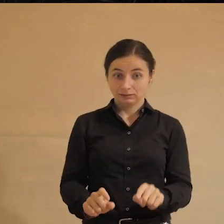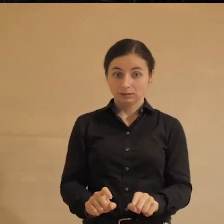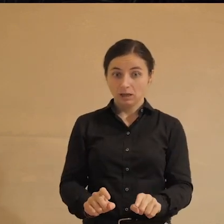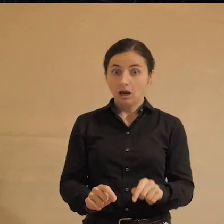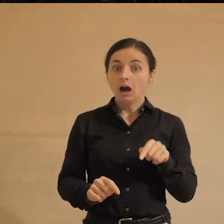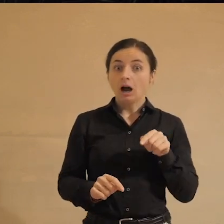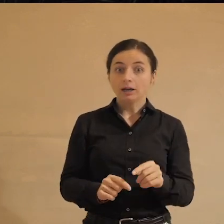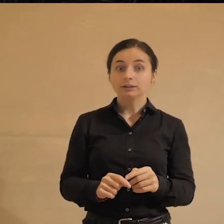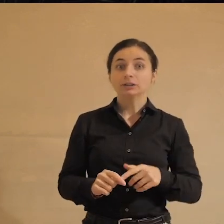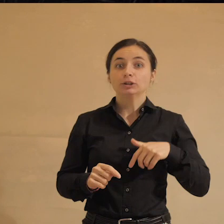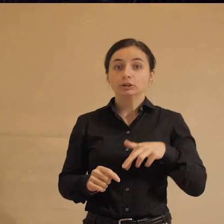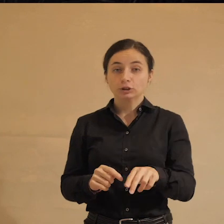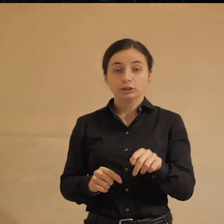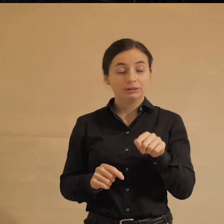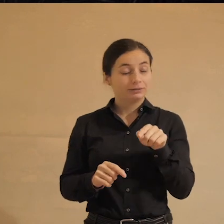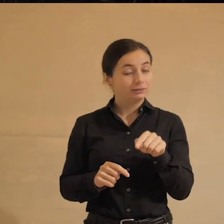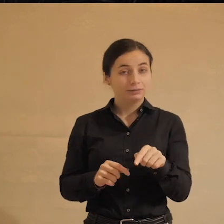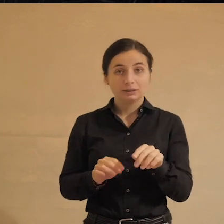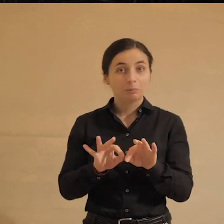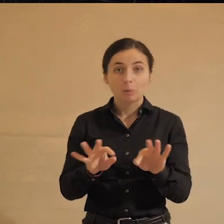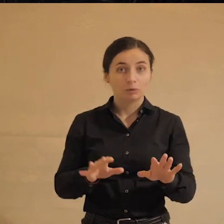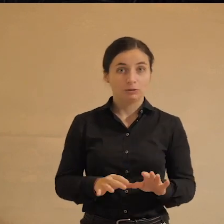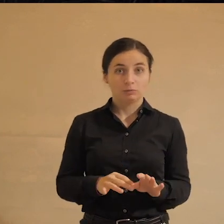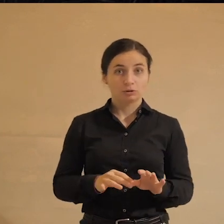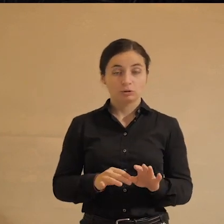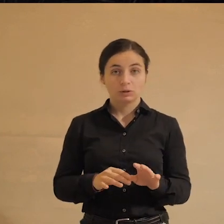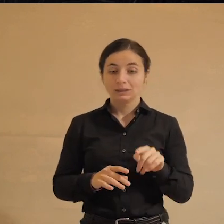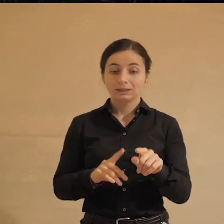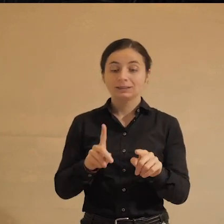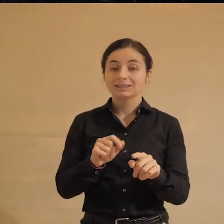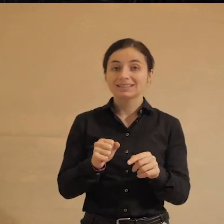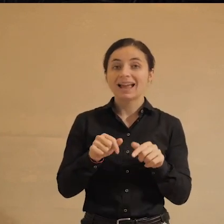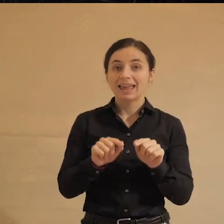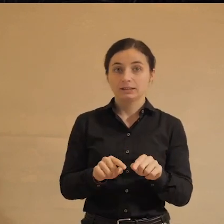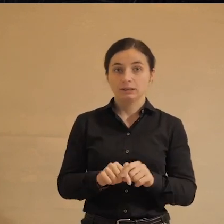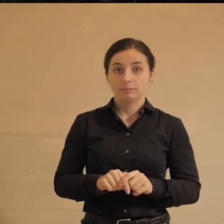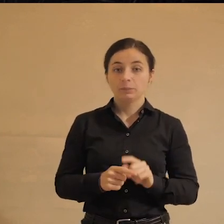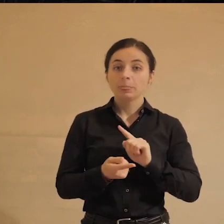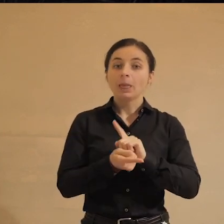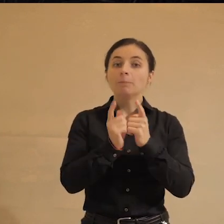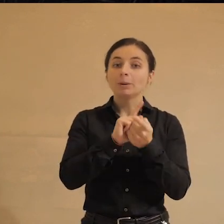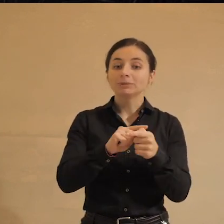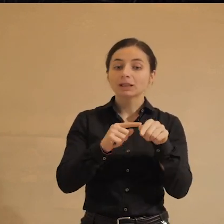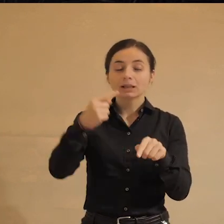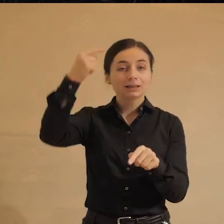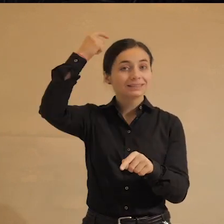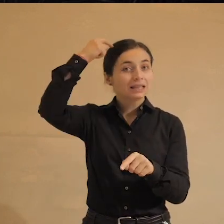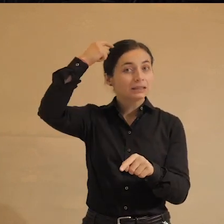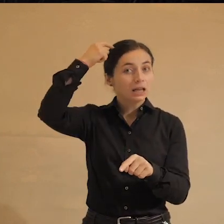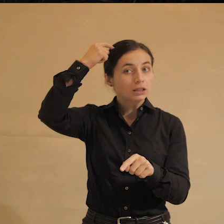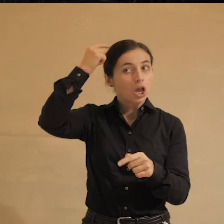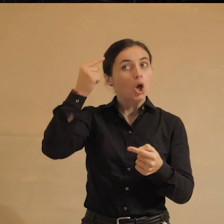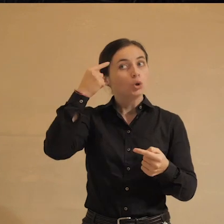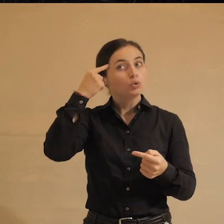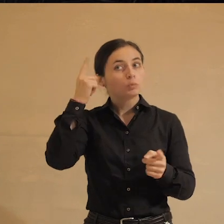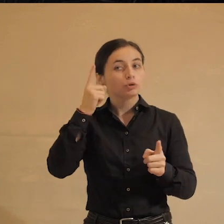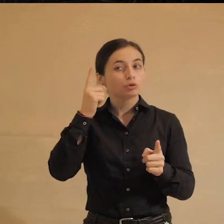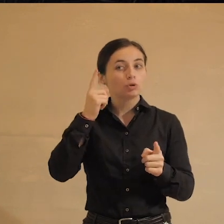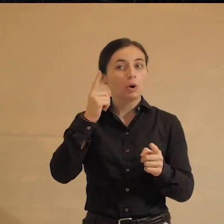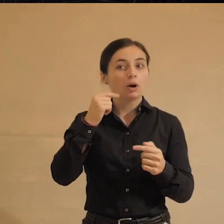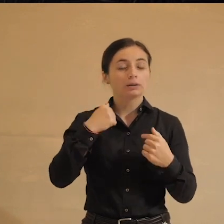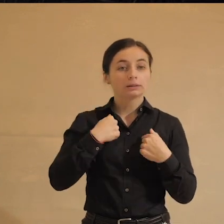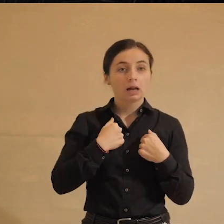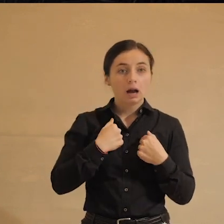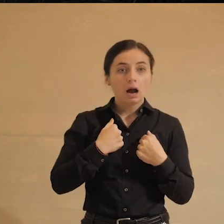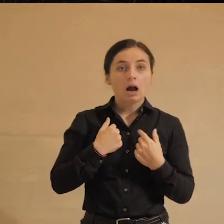они, что называется, шли туда не из-за этого и не за этим. Поменяется ли их сознание? Сочтут ли они себя, наоборот,